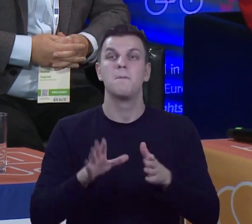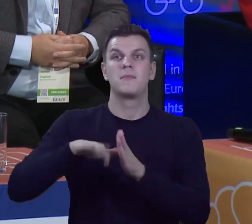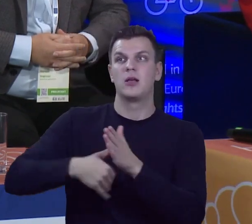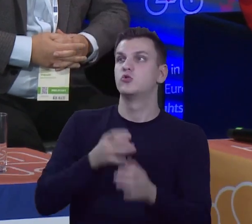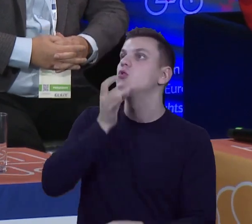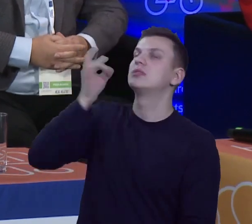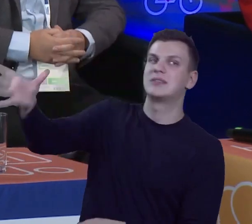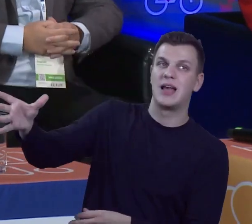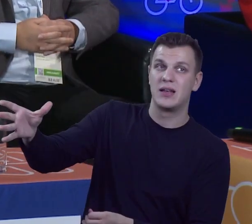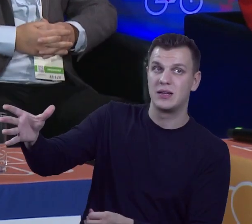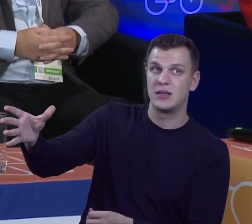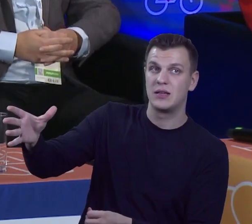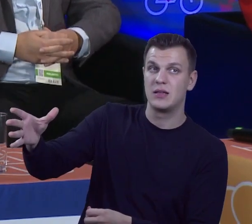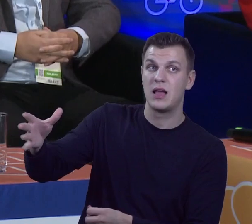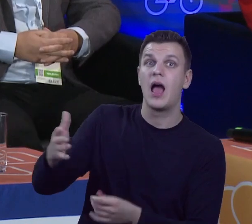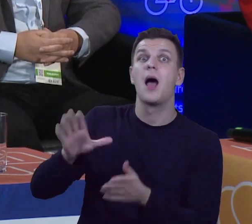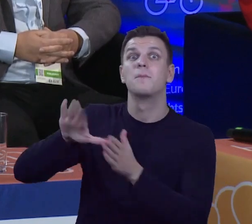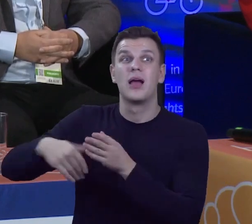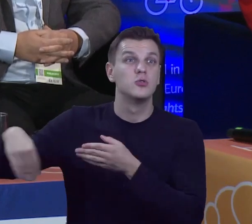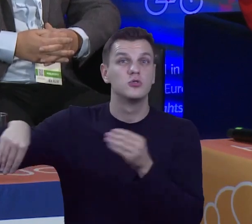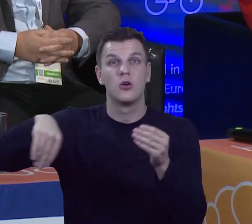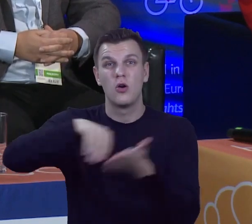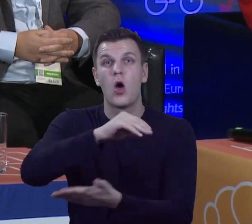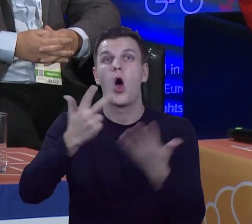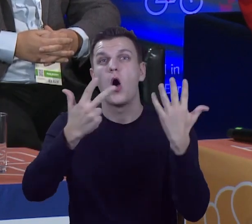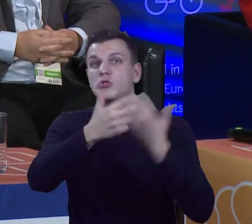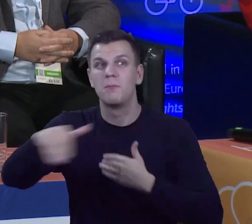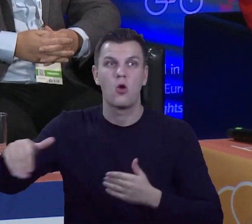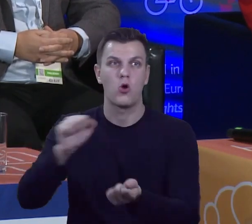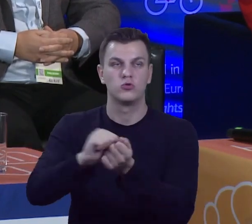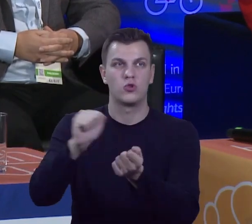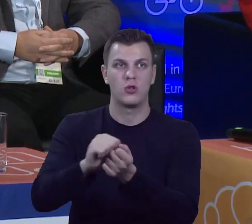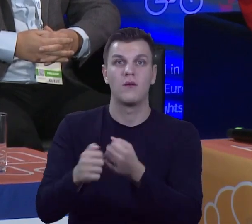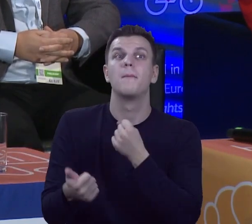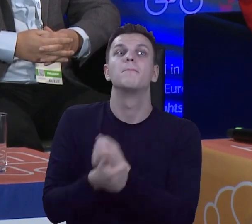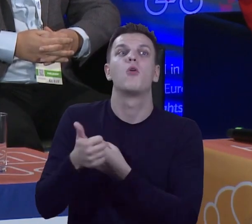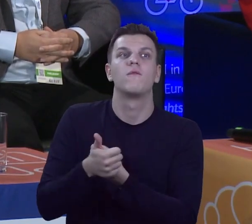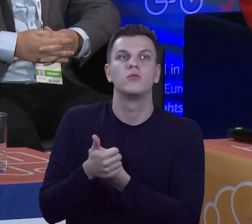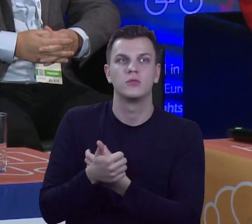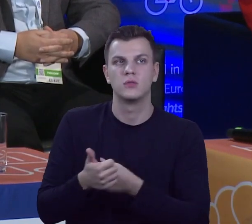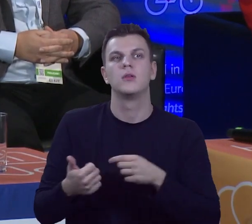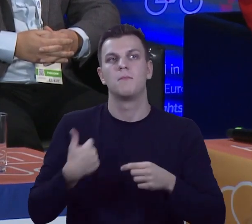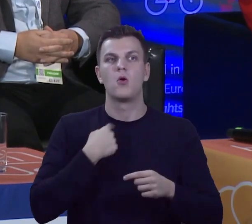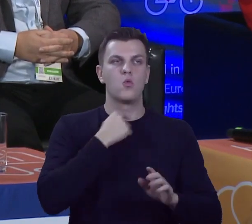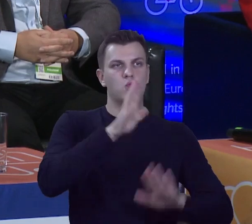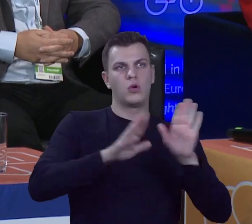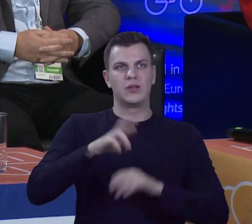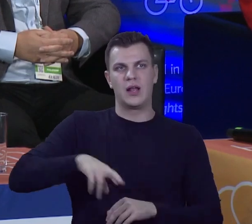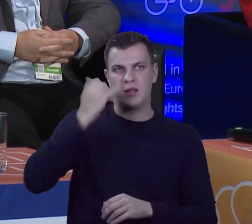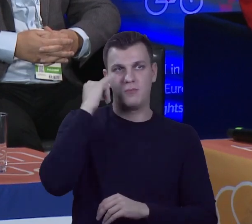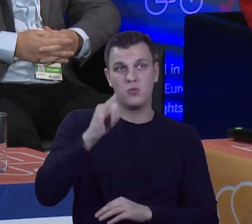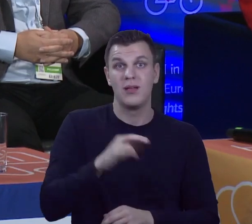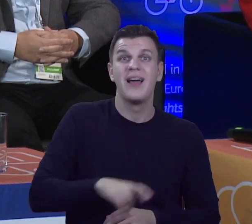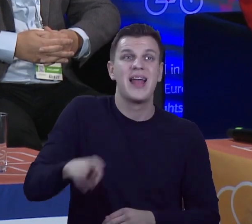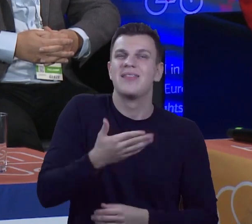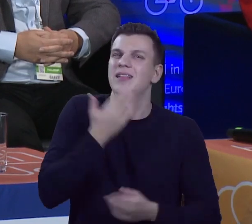miasto w naszym wypadku zapłaciło 8 milionów odszkodowania temu gościowi za to, że przegłosowano coś takiego. Radni nie ponoszą